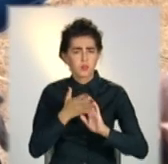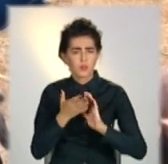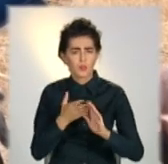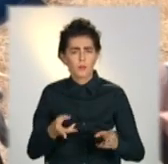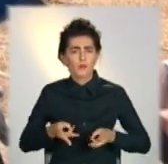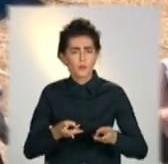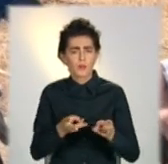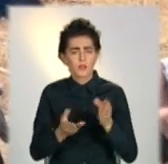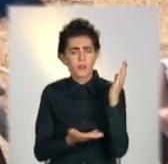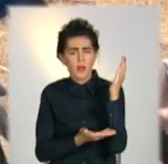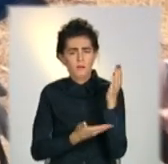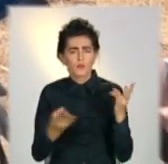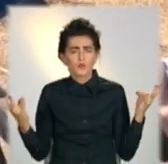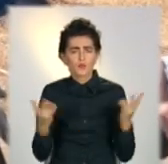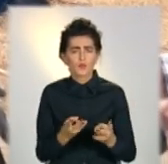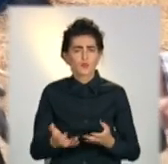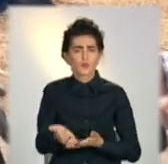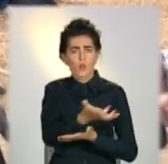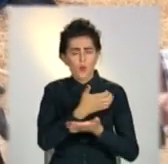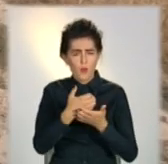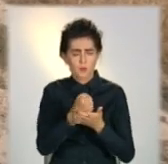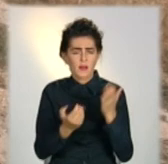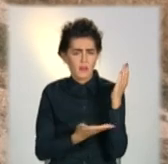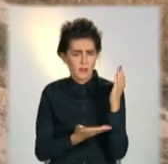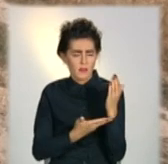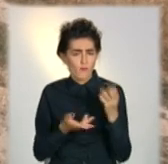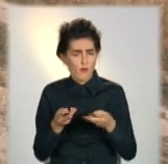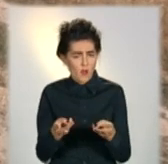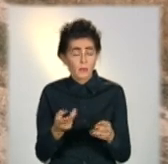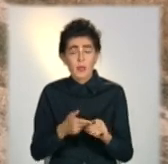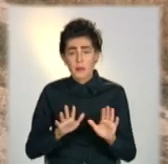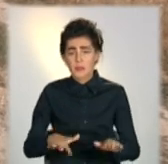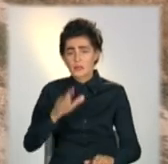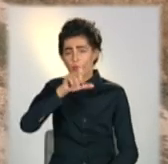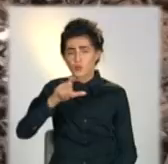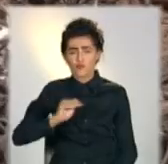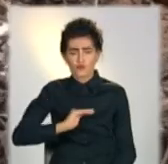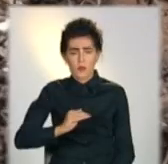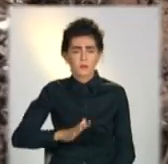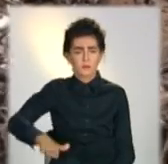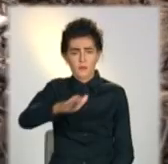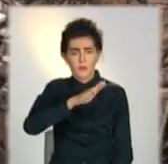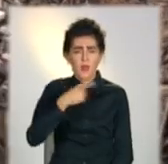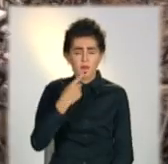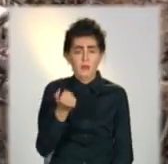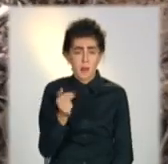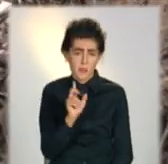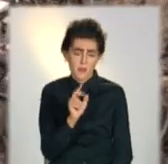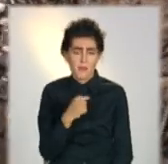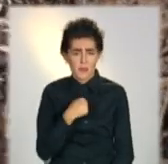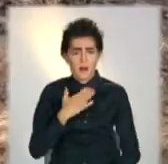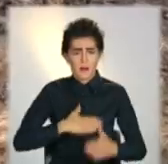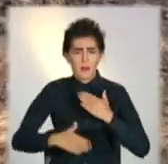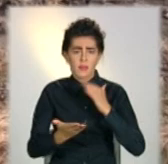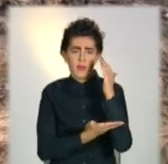печку і скільки треба дров. За словами мешканців приватного сектора, вони б з радістю погодились, якби